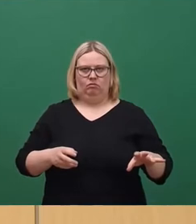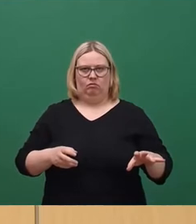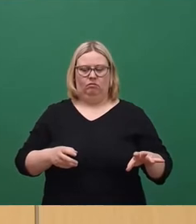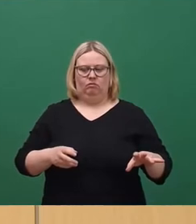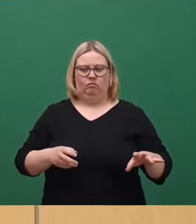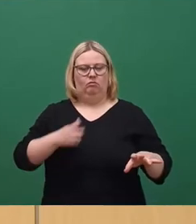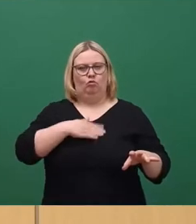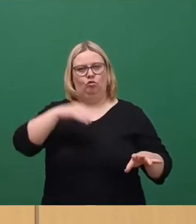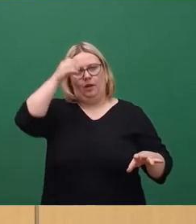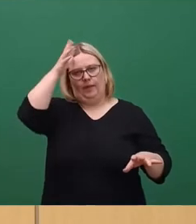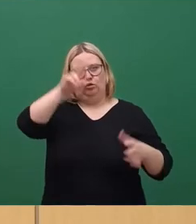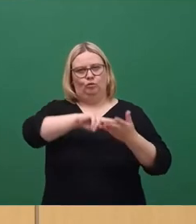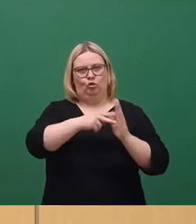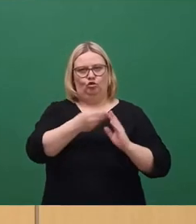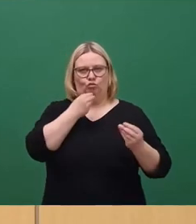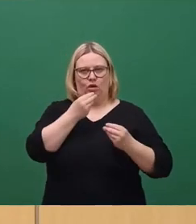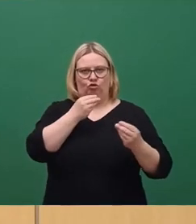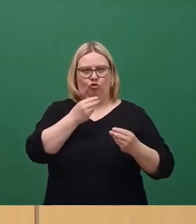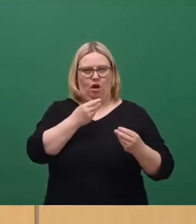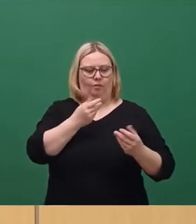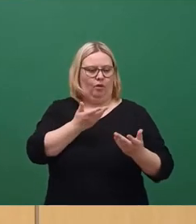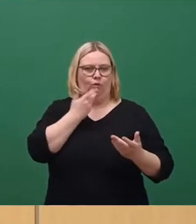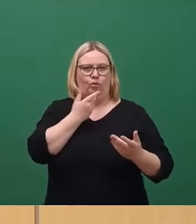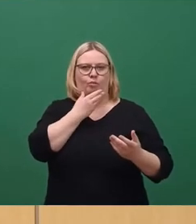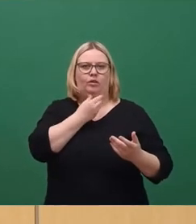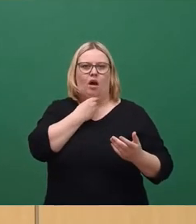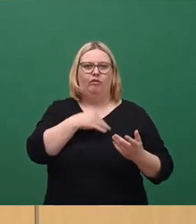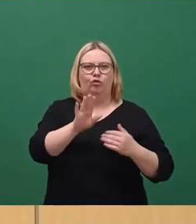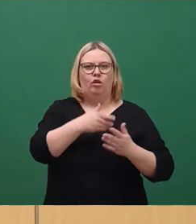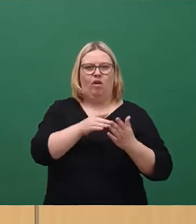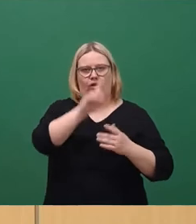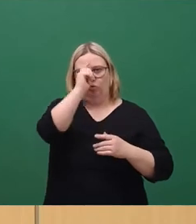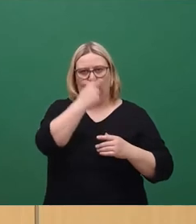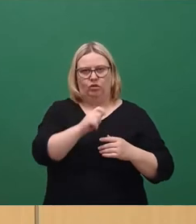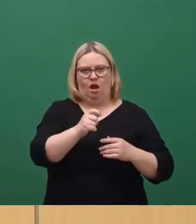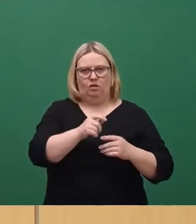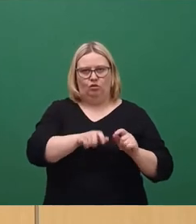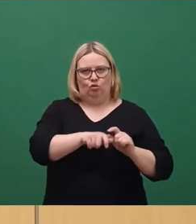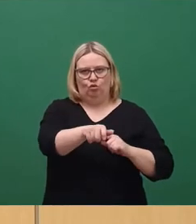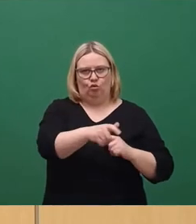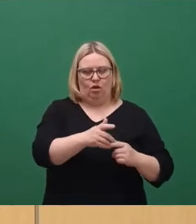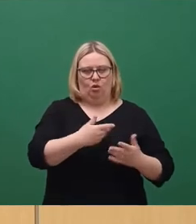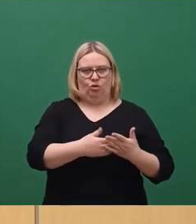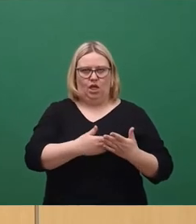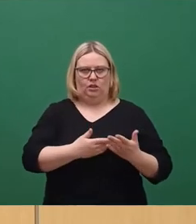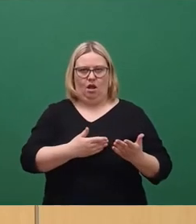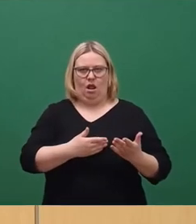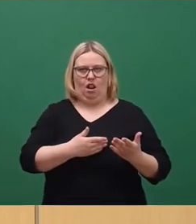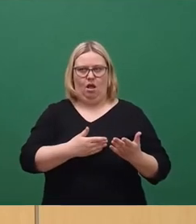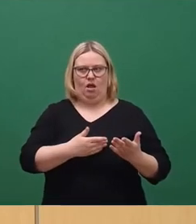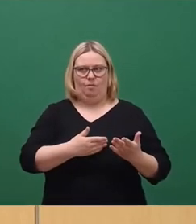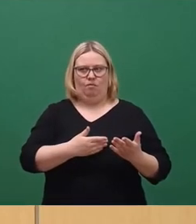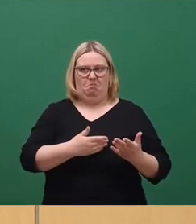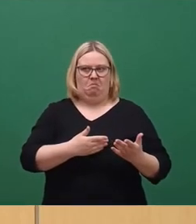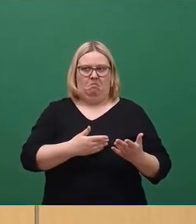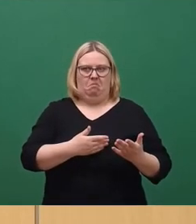bildungspolitischer Sprecher, gäbe es aber gar keinen Bedarf mehr für weitere gymnasiale Züge. Und deshalb ist es